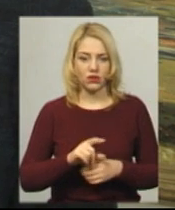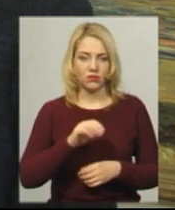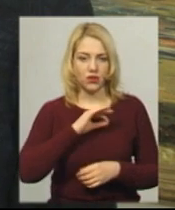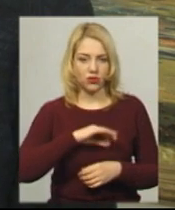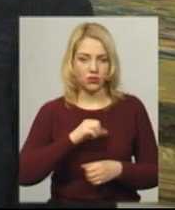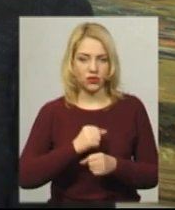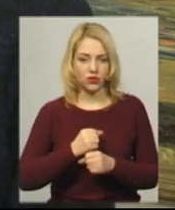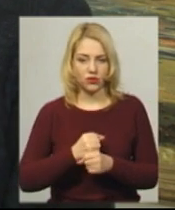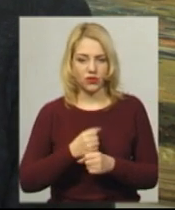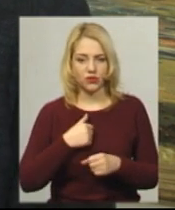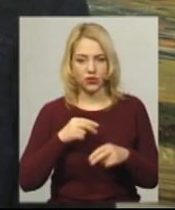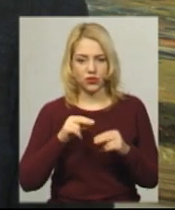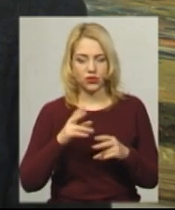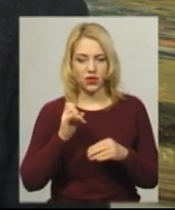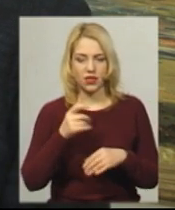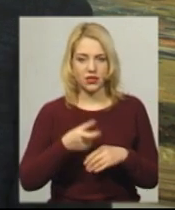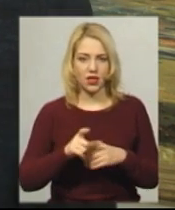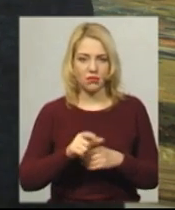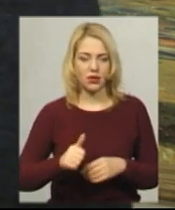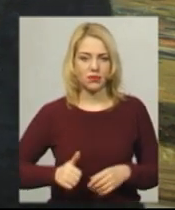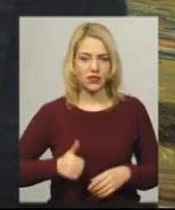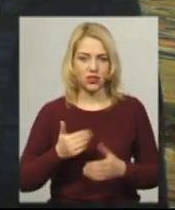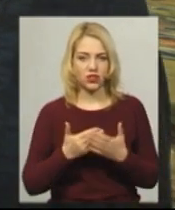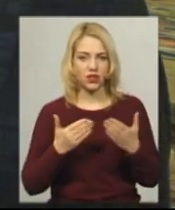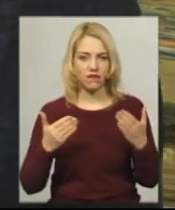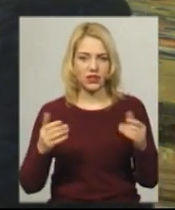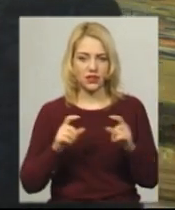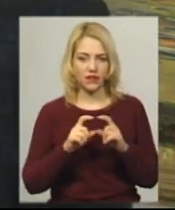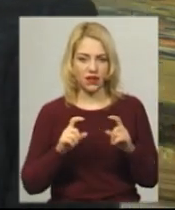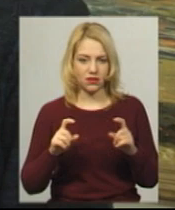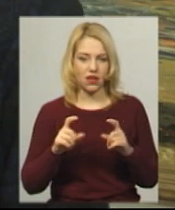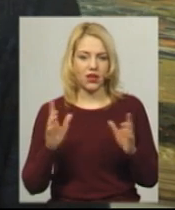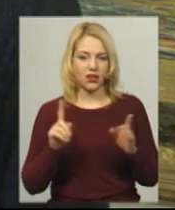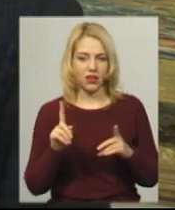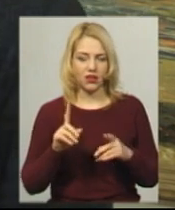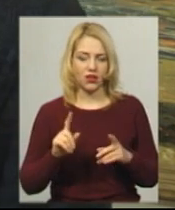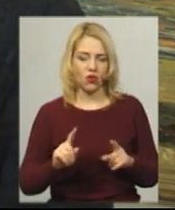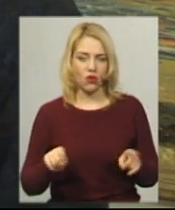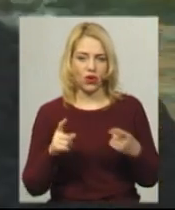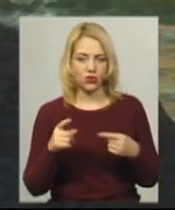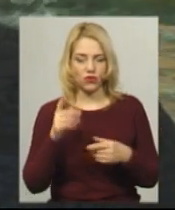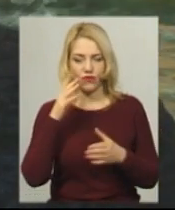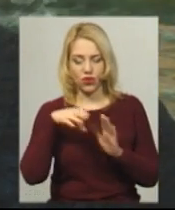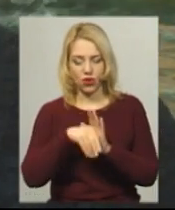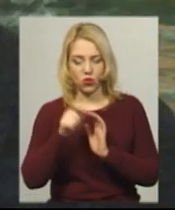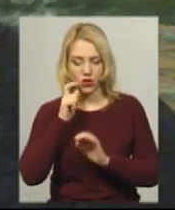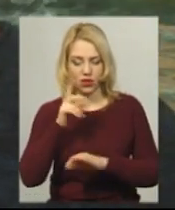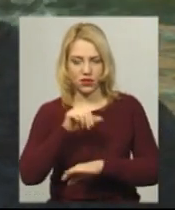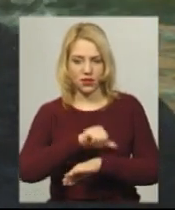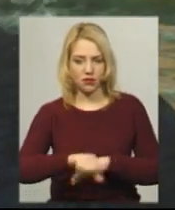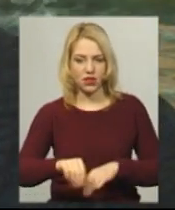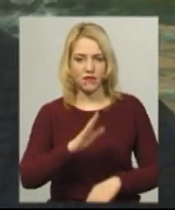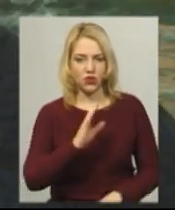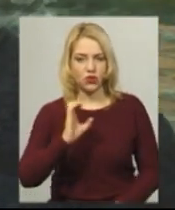Працював на самих престижних виставках, які організовувалися в Україні і за межами. Віктор Степанович